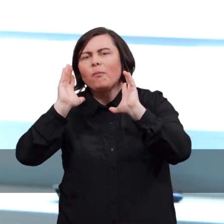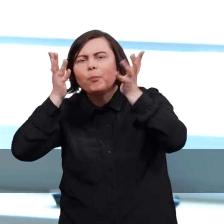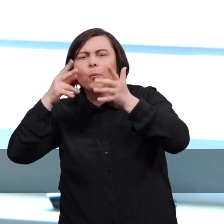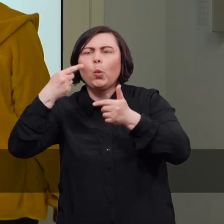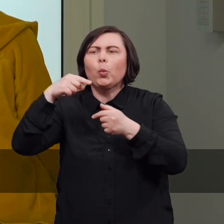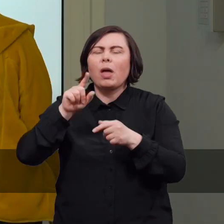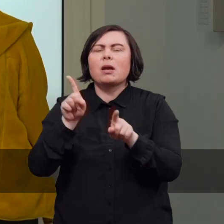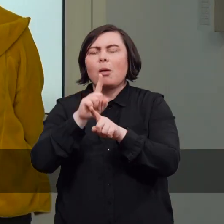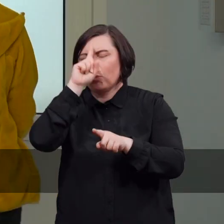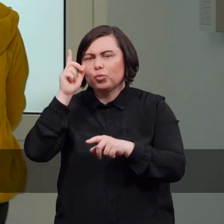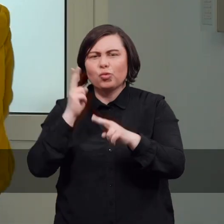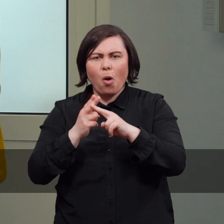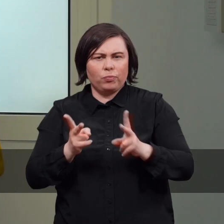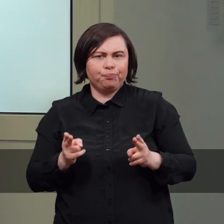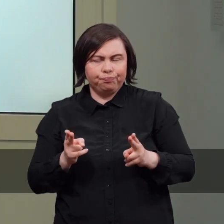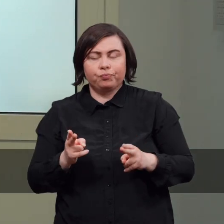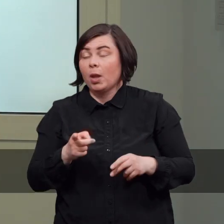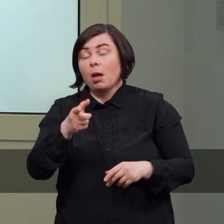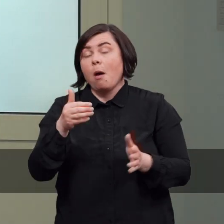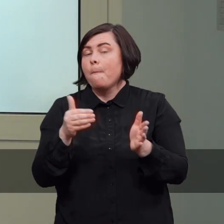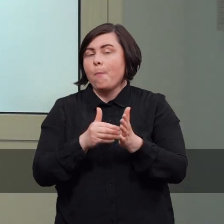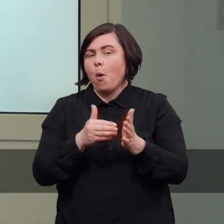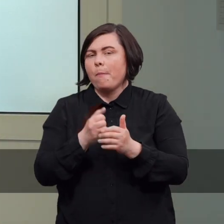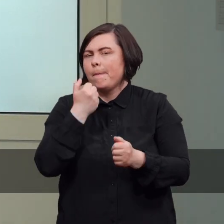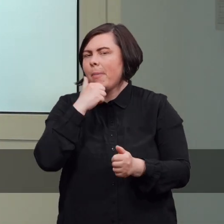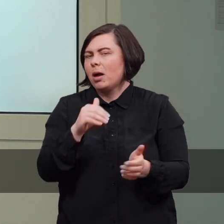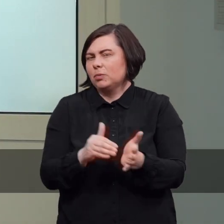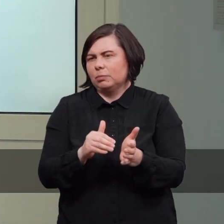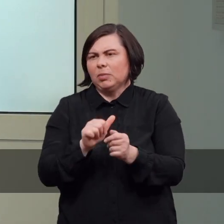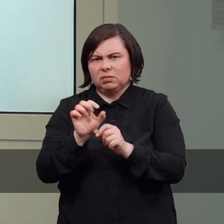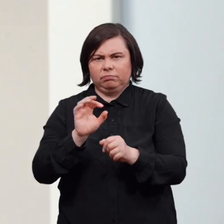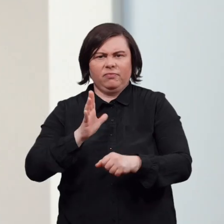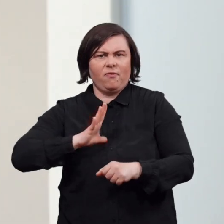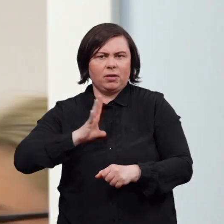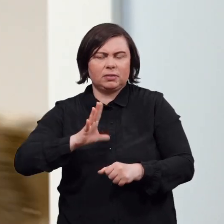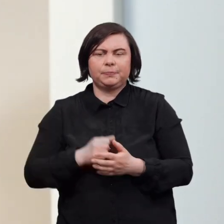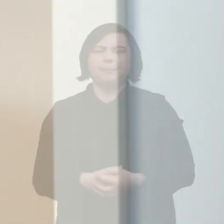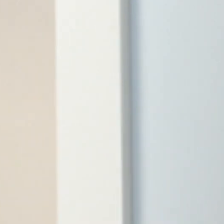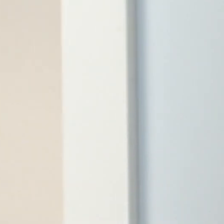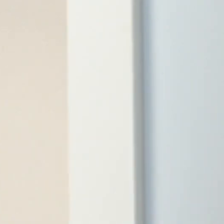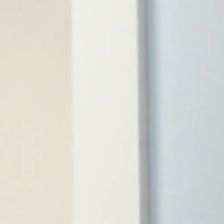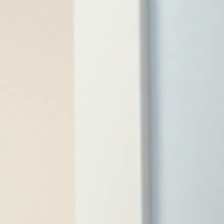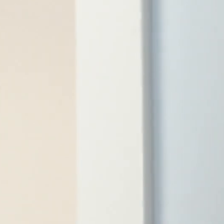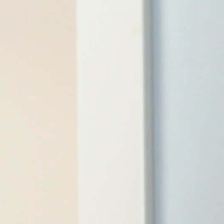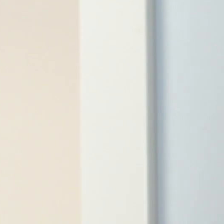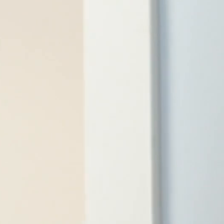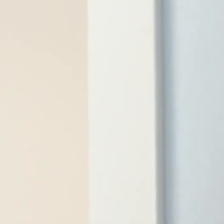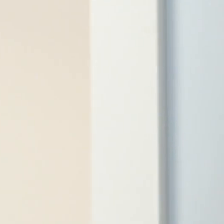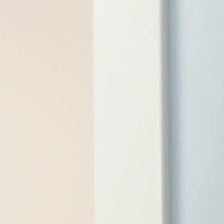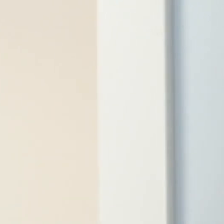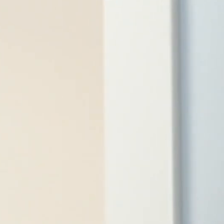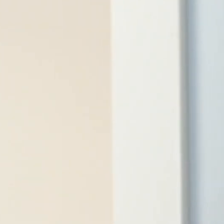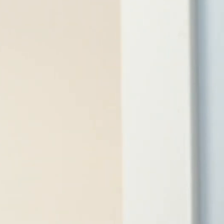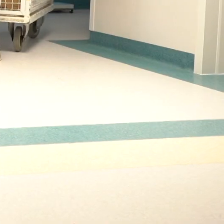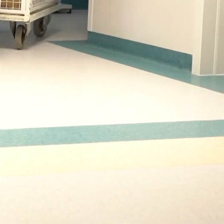udarach czy pacjentów onkologicznych, stwierdziliśmy, że taka pomoc jak najbardziej się przyda. Na ekranie widać uchylone drzwi i napis